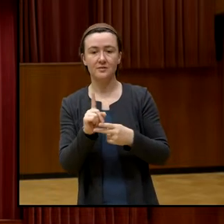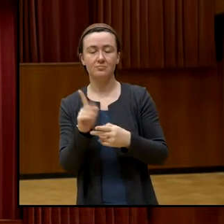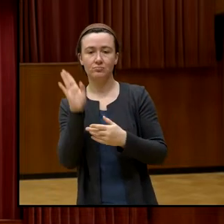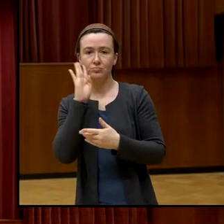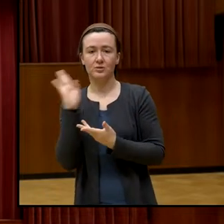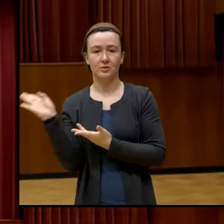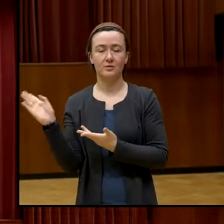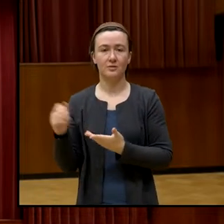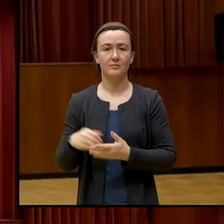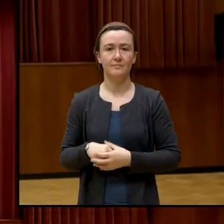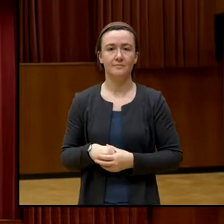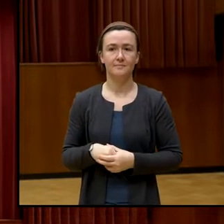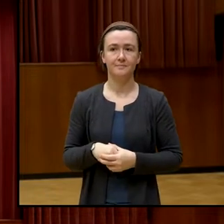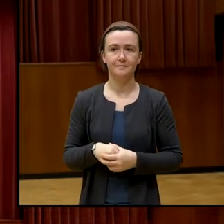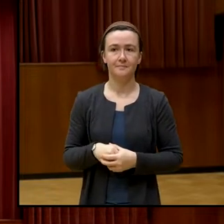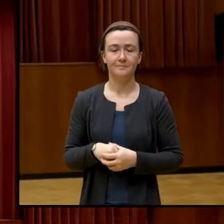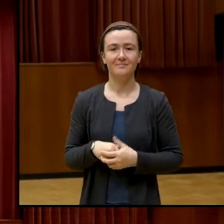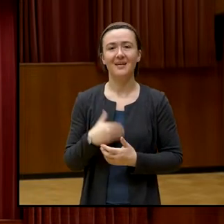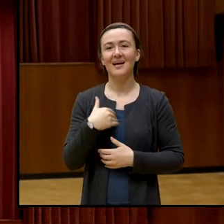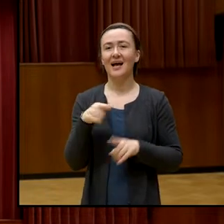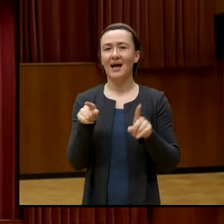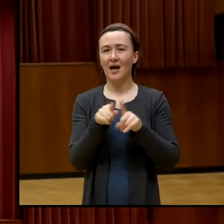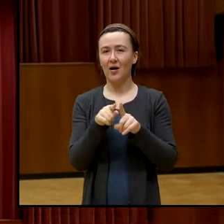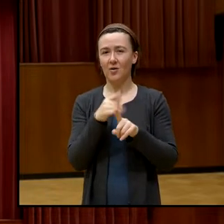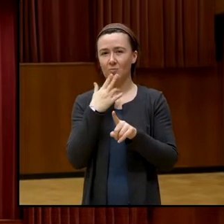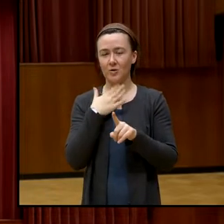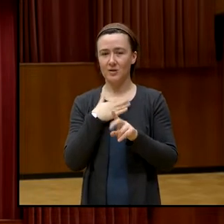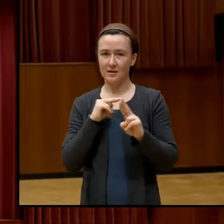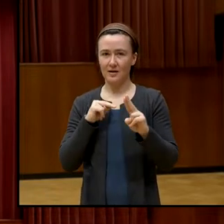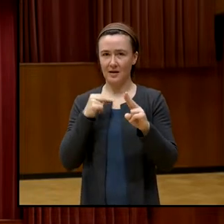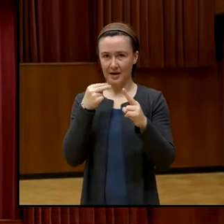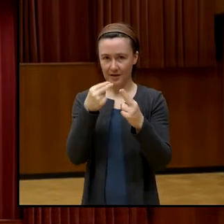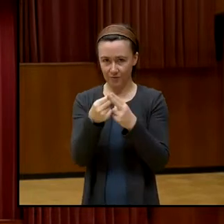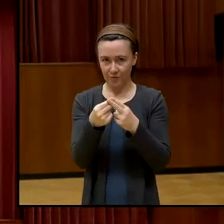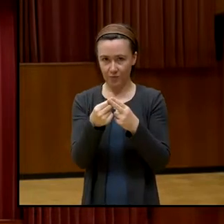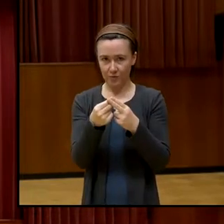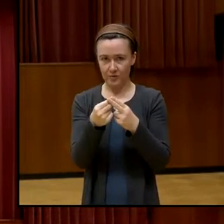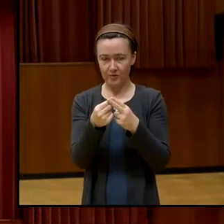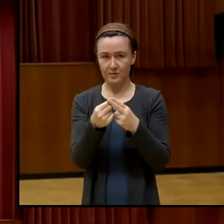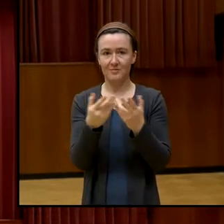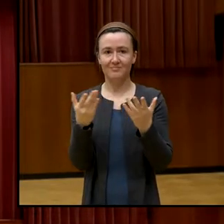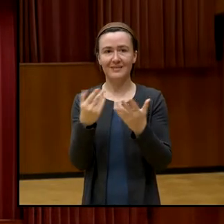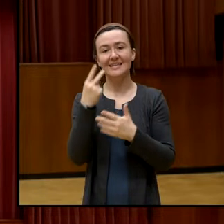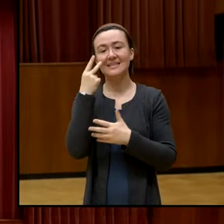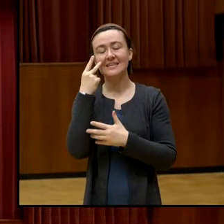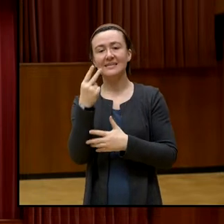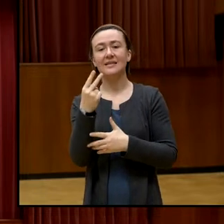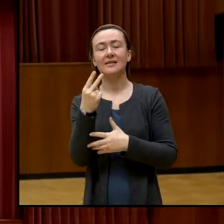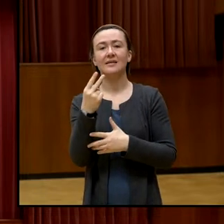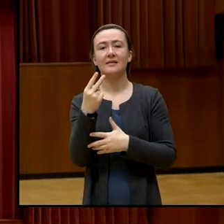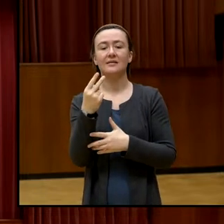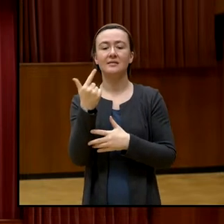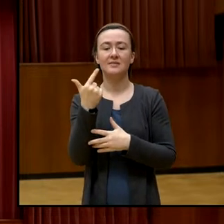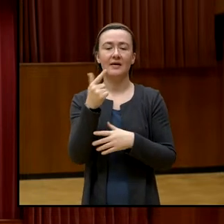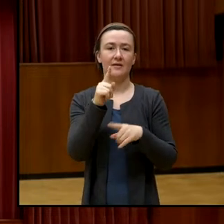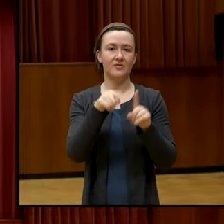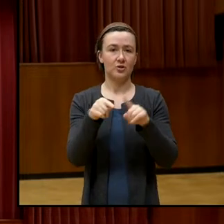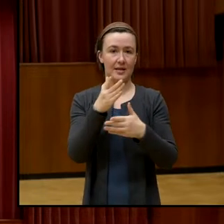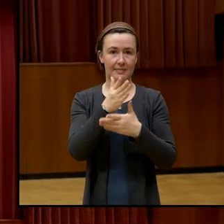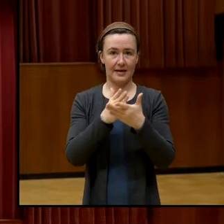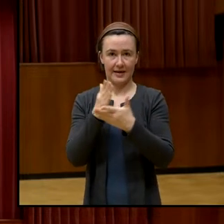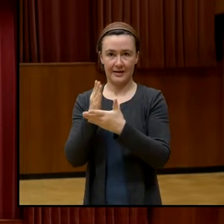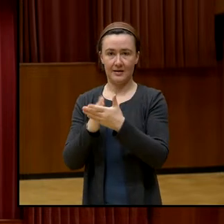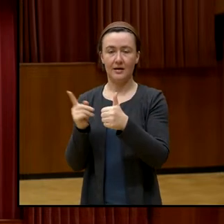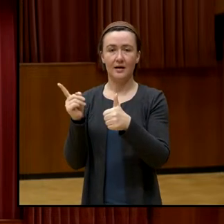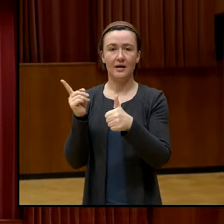bitte. Ich würde da auch noch ganz gerne darauf reagieren und zwar, ich sehe da zwei unterschiedliche Komponente. Das eine ist